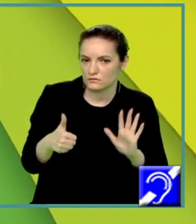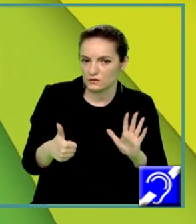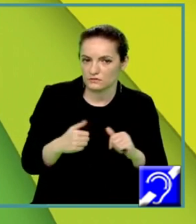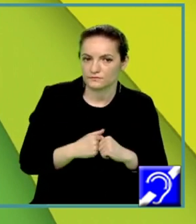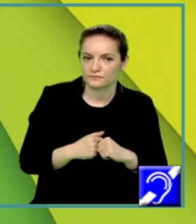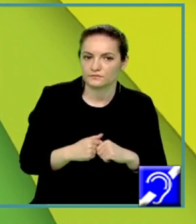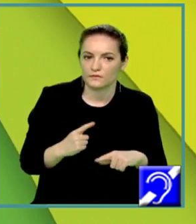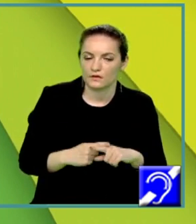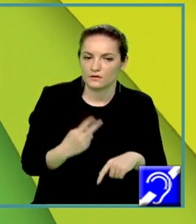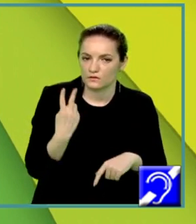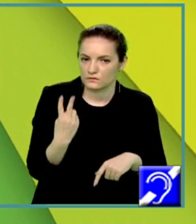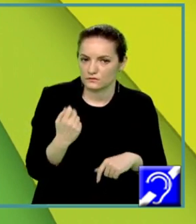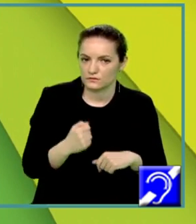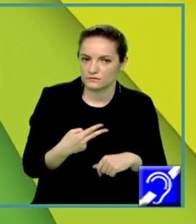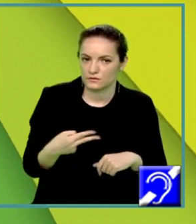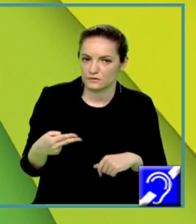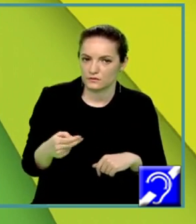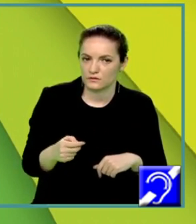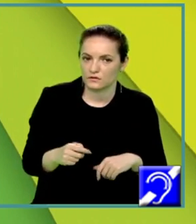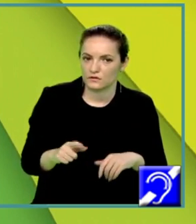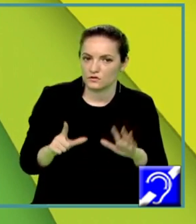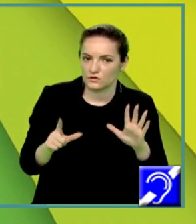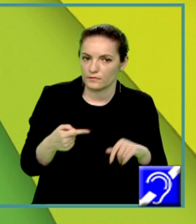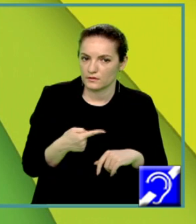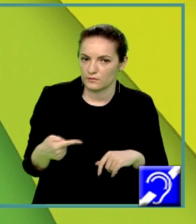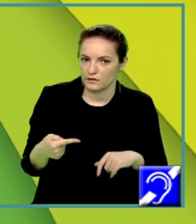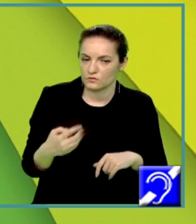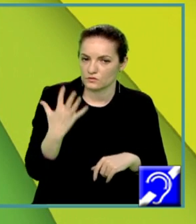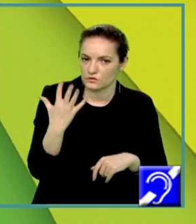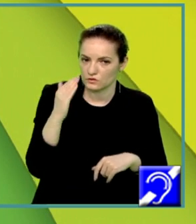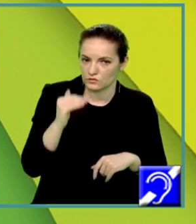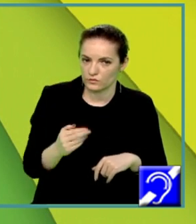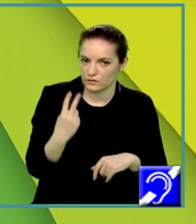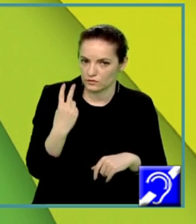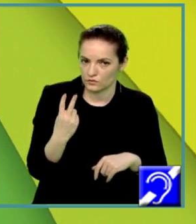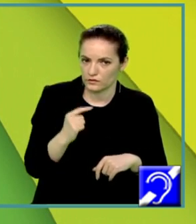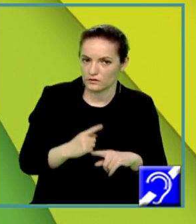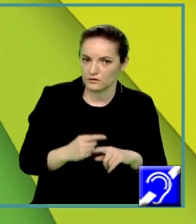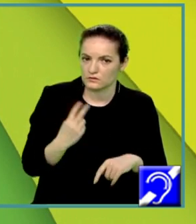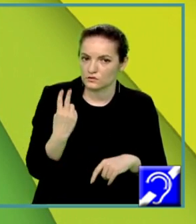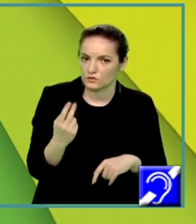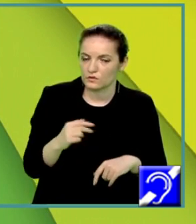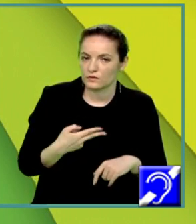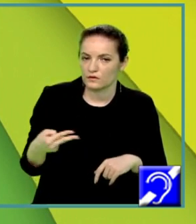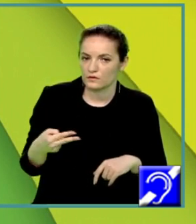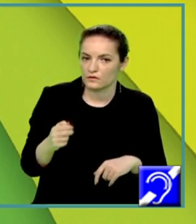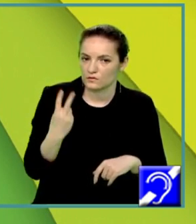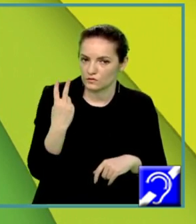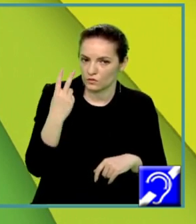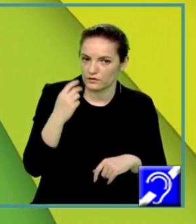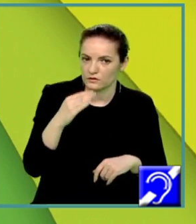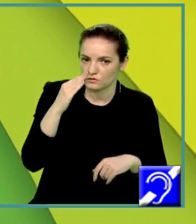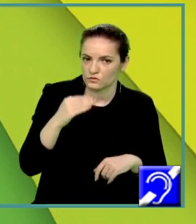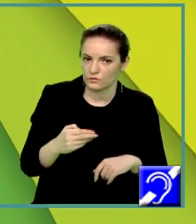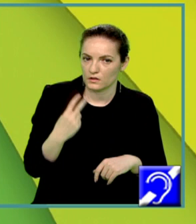x 2 este egal cu 7 minus 5 supra 2, adică x 2 este egal cu 2 supra